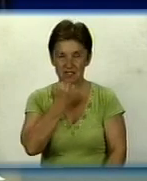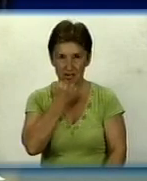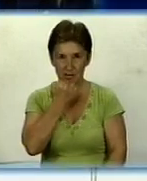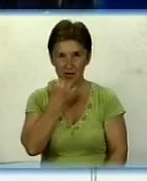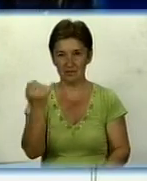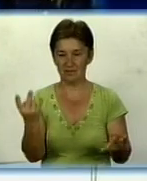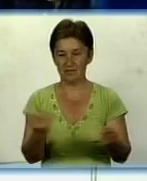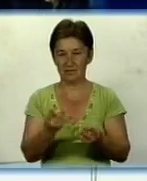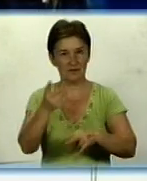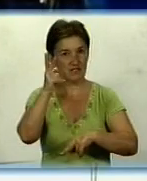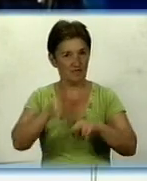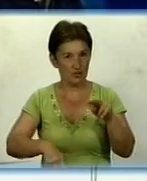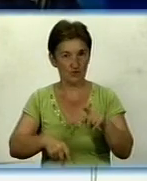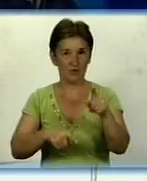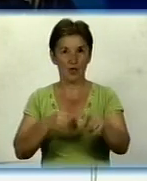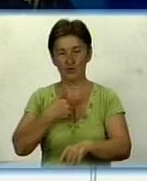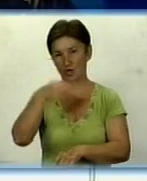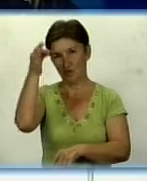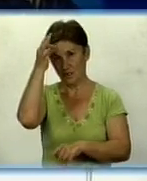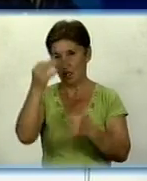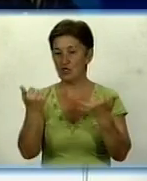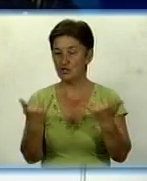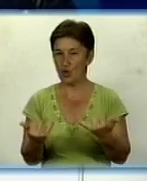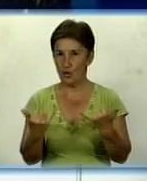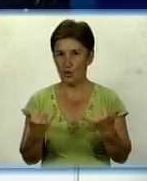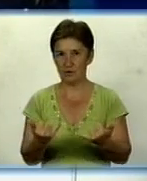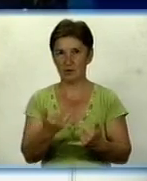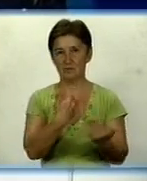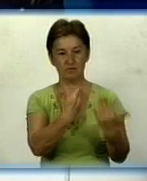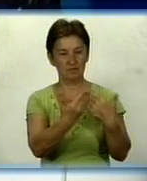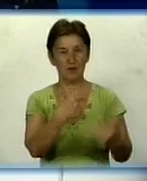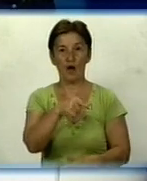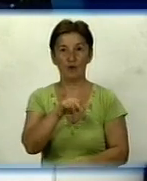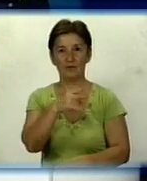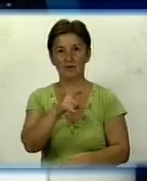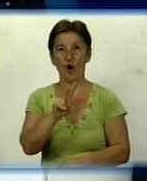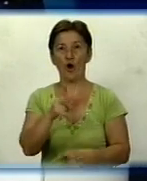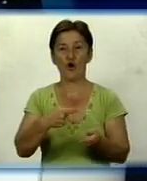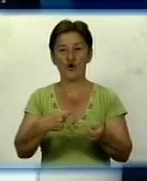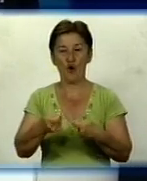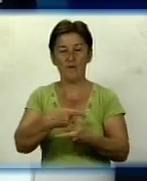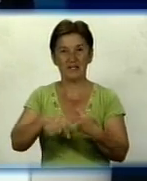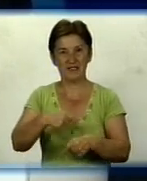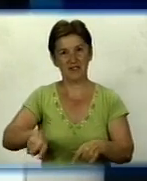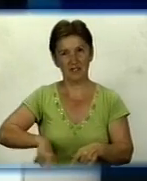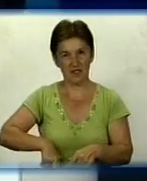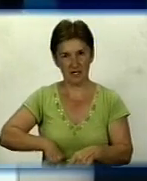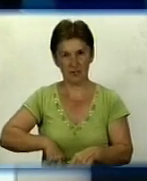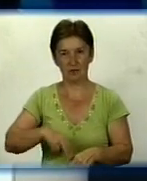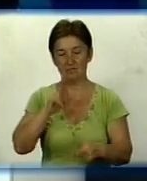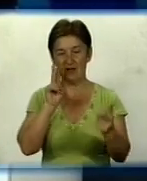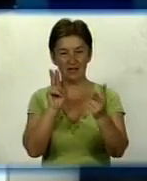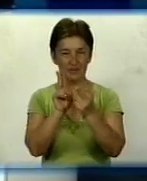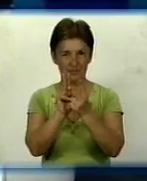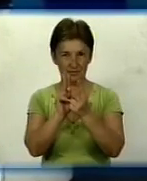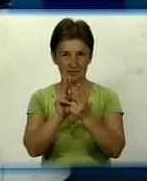завершувати. І нашим глядачам я хочу нагадати, що сьогодні ми спілкувалися з Олександром Головченко, комерційним директором ОКВП Дніпро Кіровоград. Побачимось